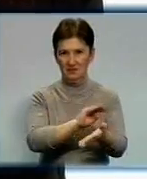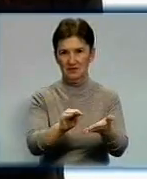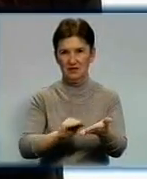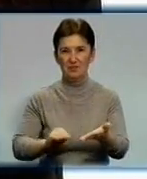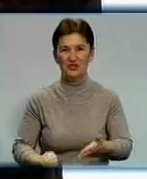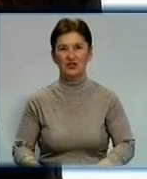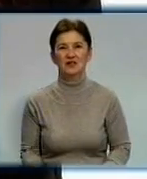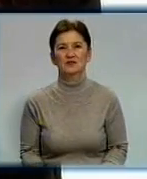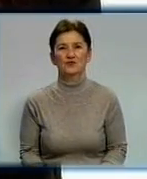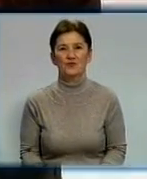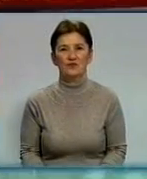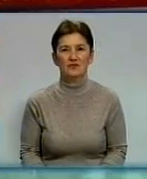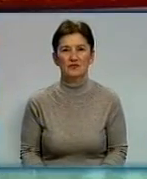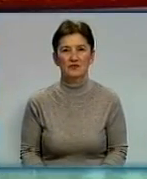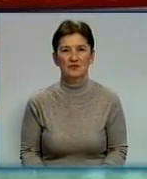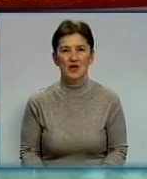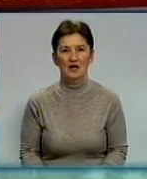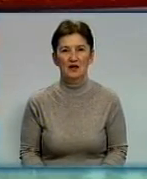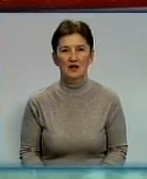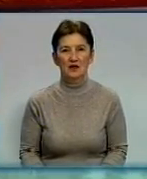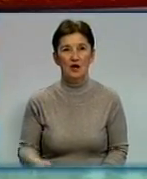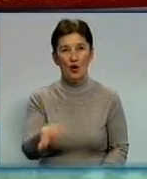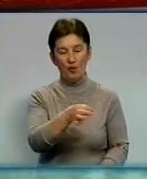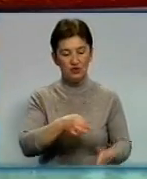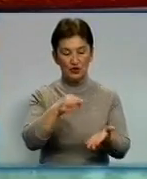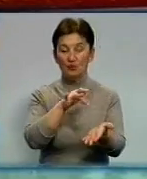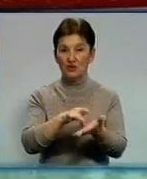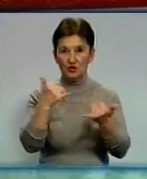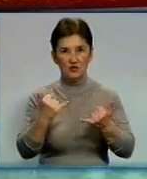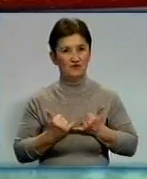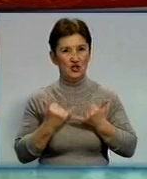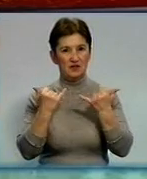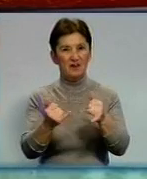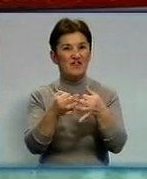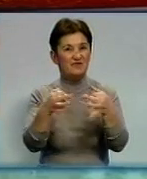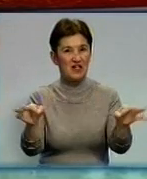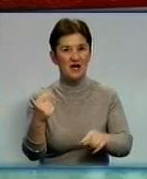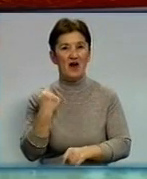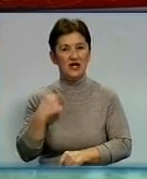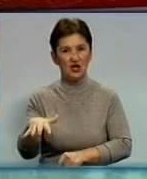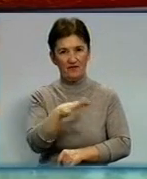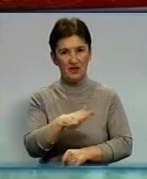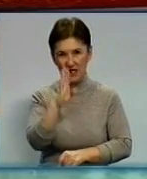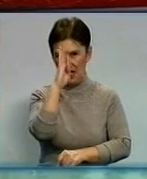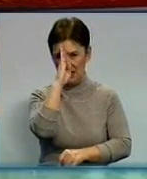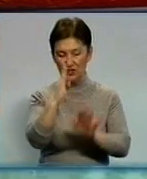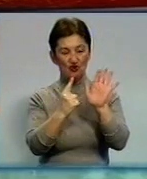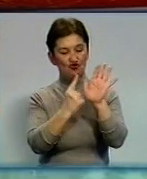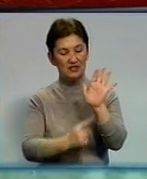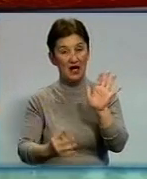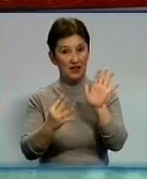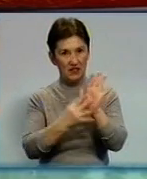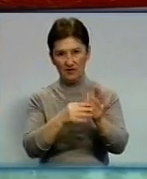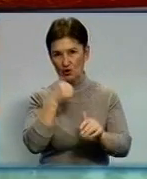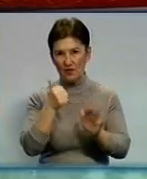Головко. День за днем. В обласному центрі сьогодні вшанували визволителів Кіровограда. Рівно 69 років тому, 8